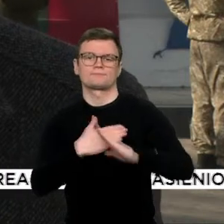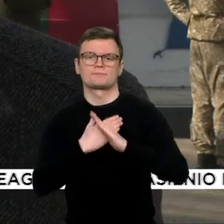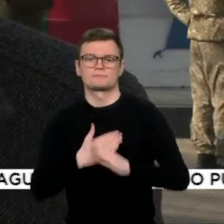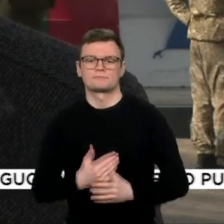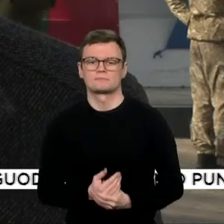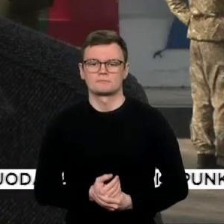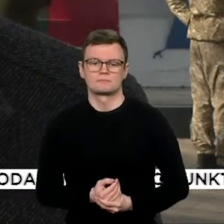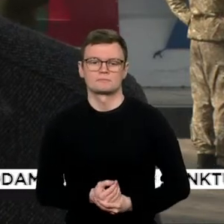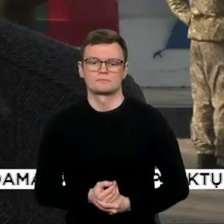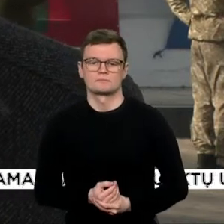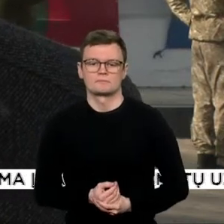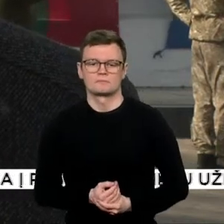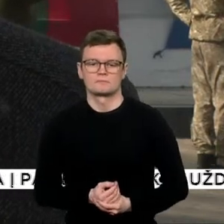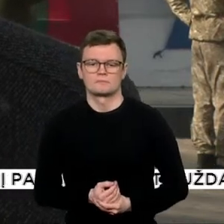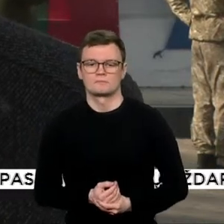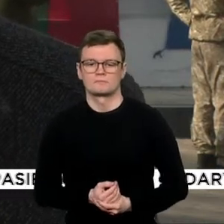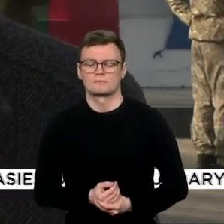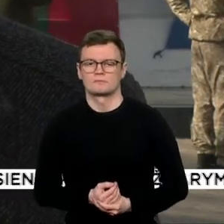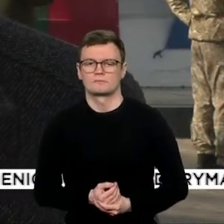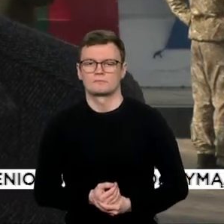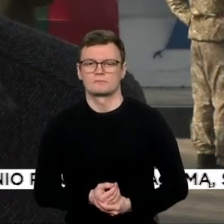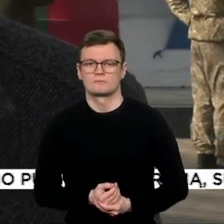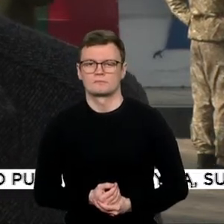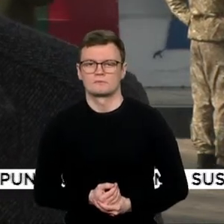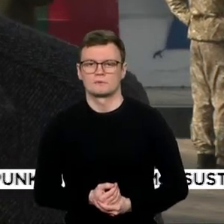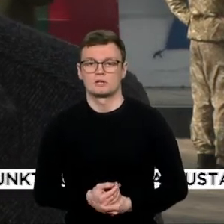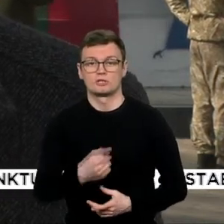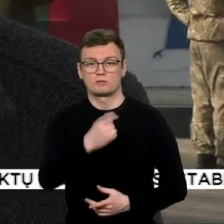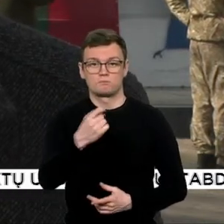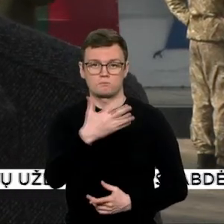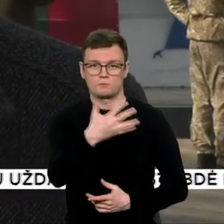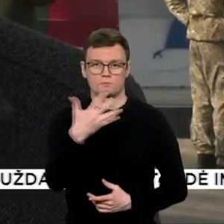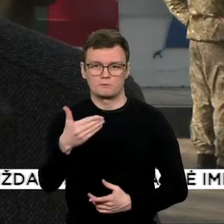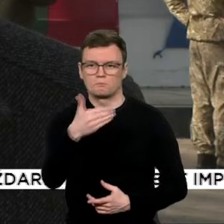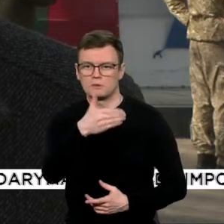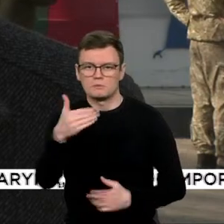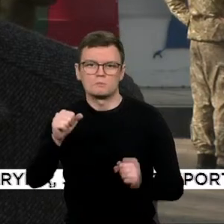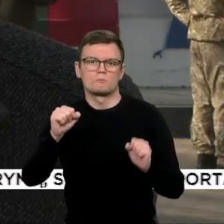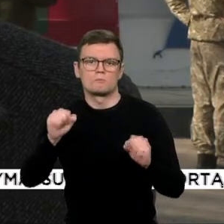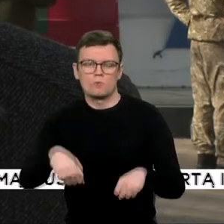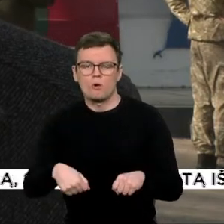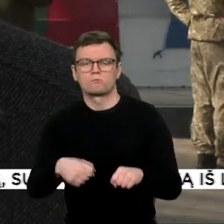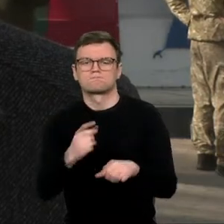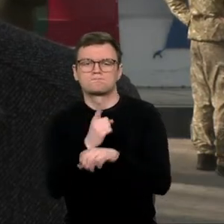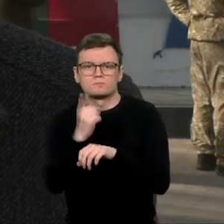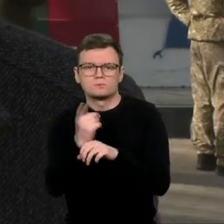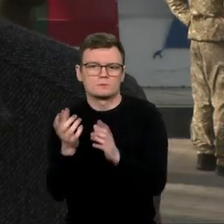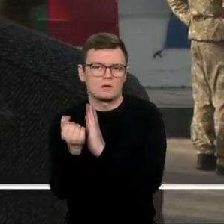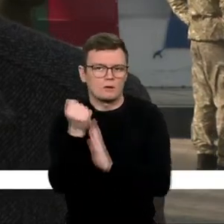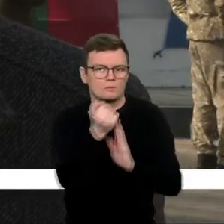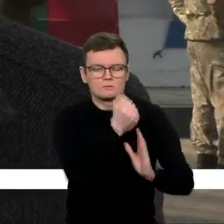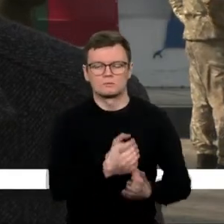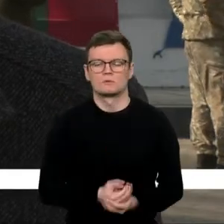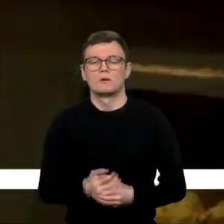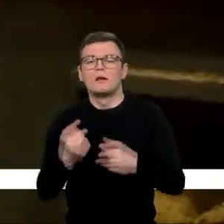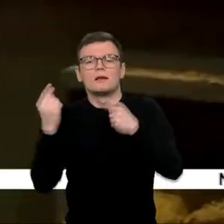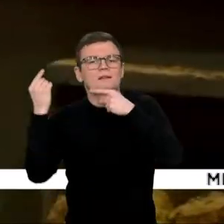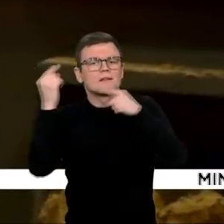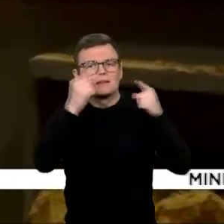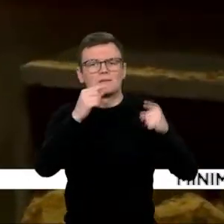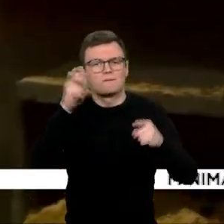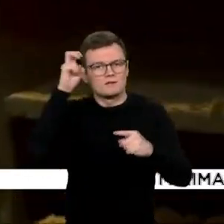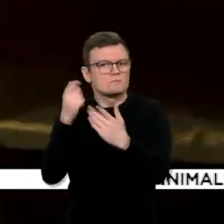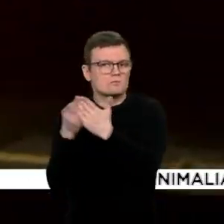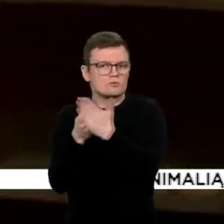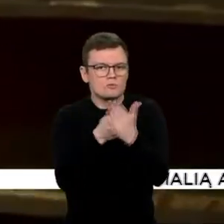apsirūpinti 1,55 šaudmenim ir apūrūpinti kitas regioną valstybės.